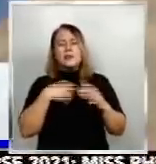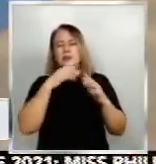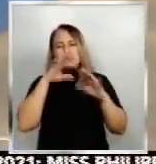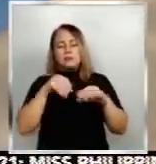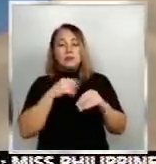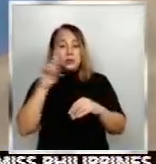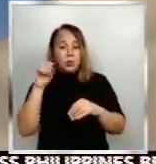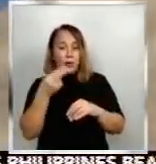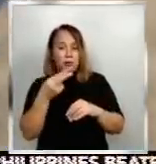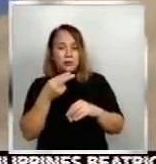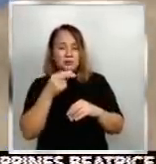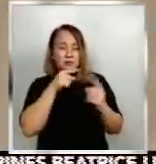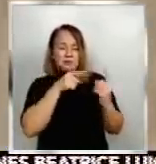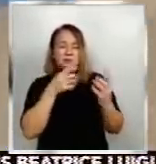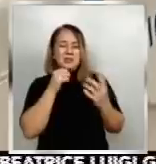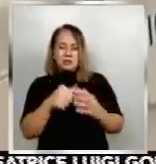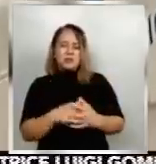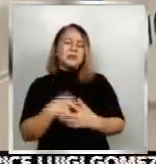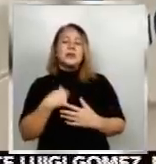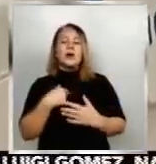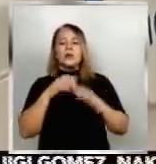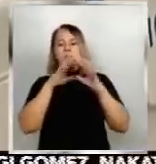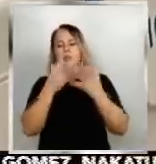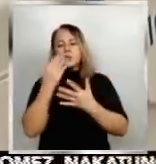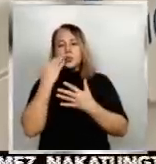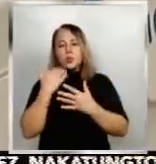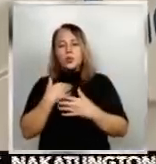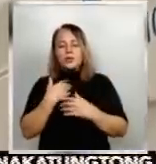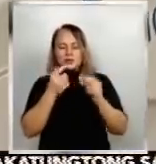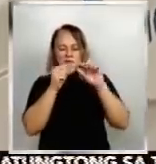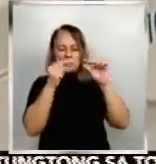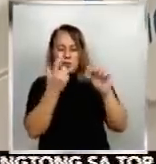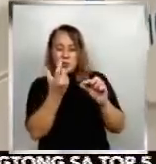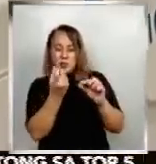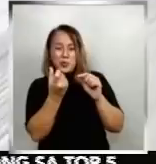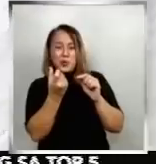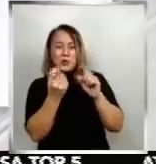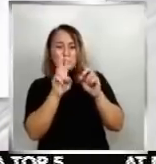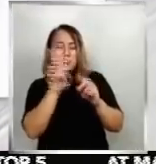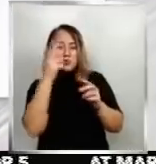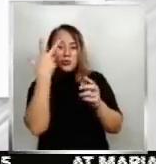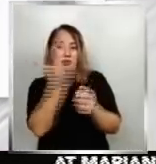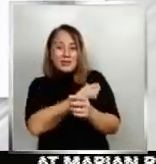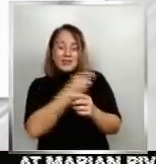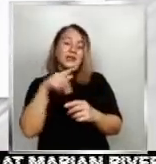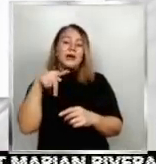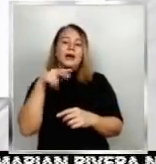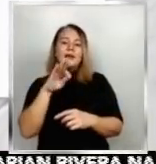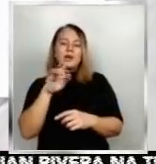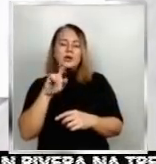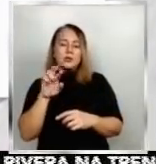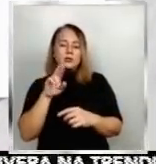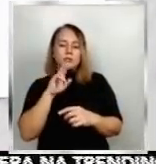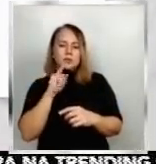may global shortage ngayon para sa microsiringes na ginagamit sa COVID vaccine ng Pfizer. sa press release ng DOH